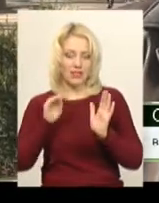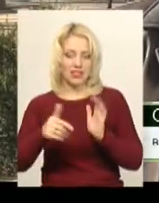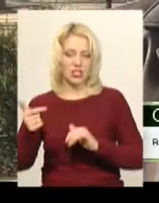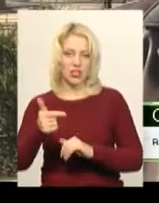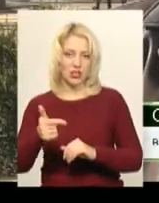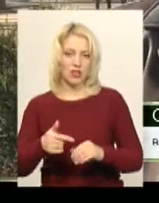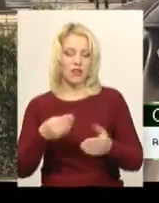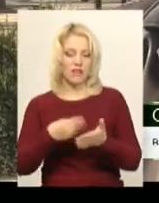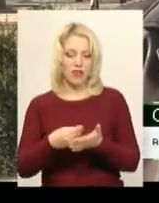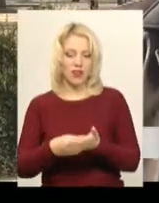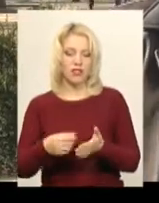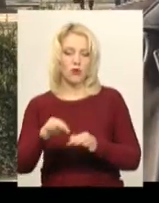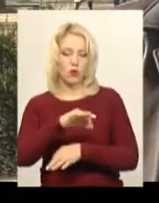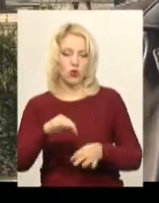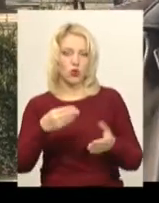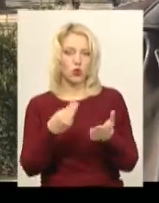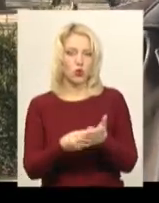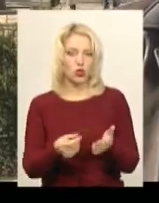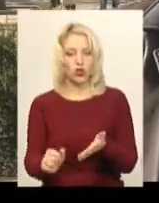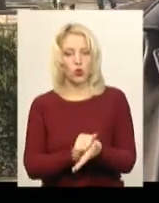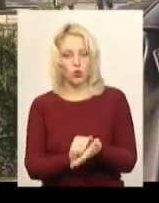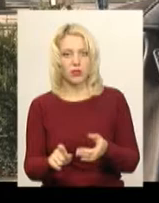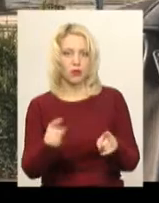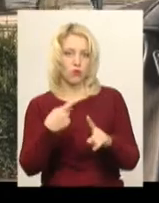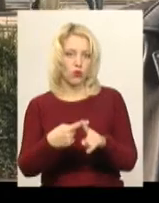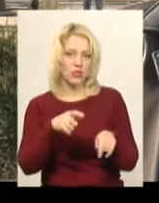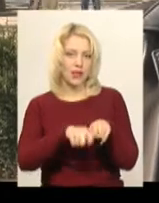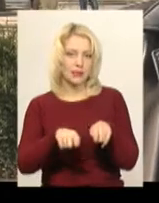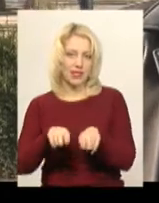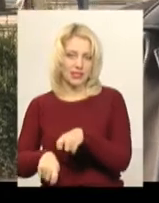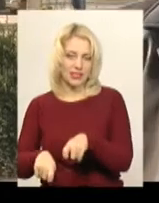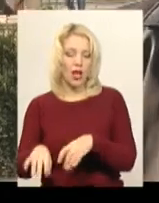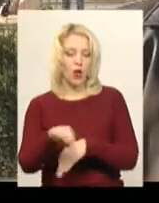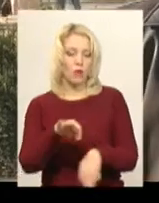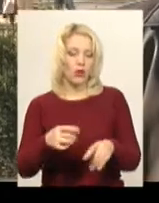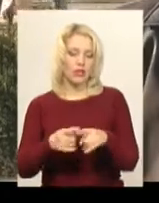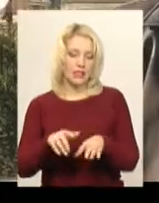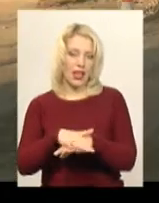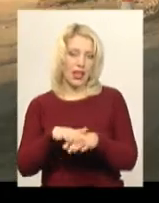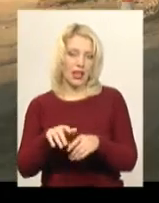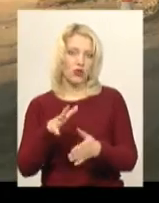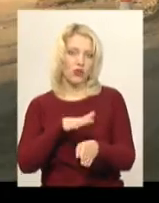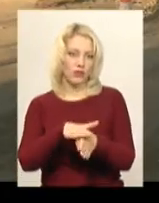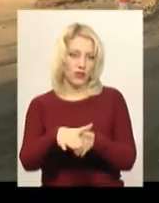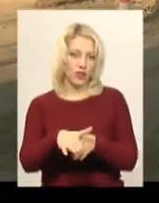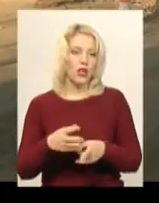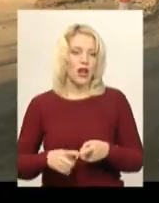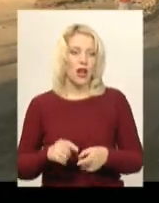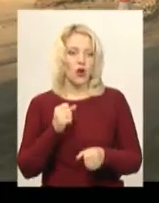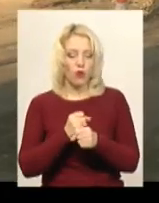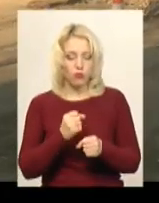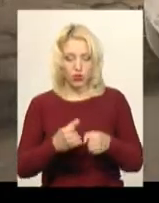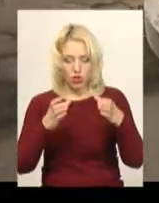вартість проєкту на кошторичну документацію, плюс експертиза проєкту. Це було ринками зроблено. Роботи з обв'язки